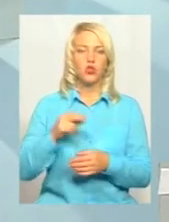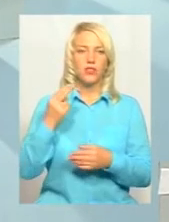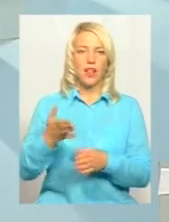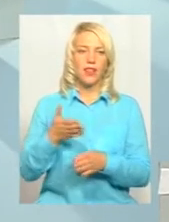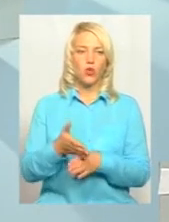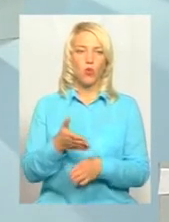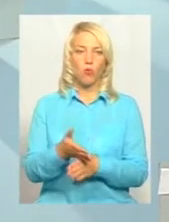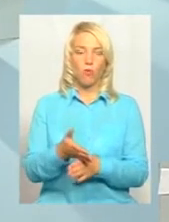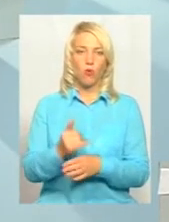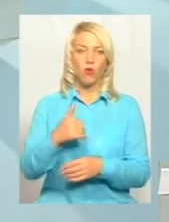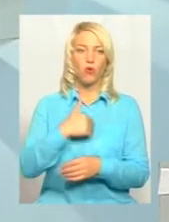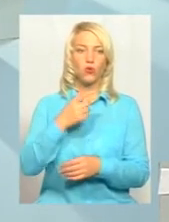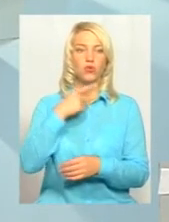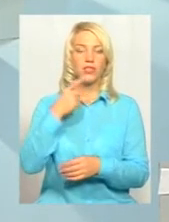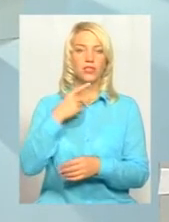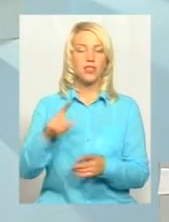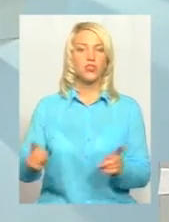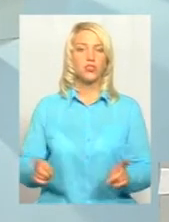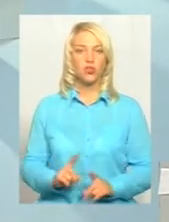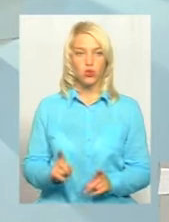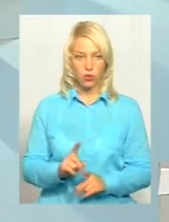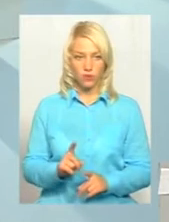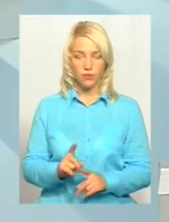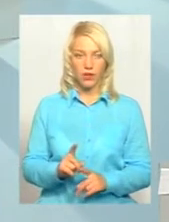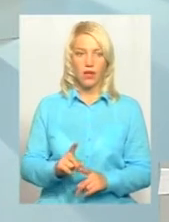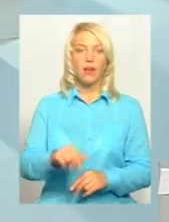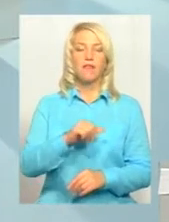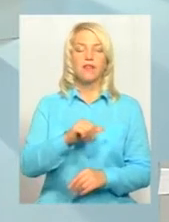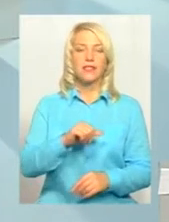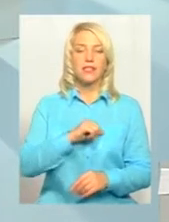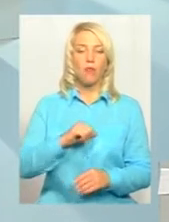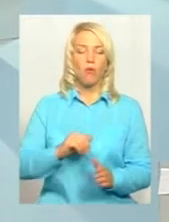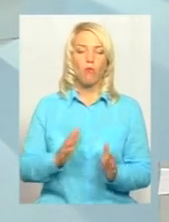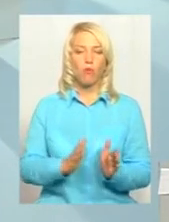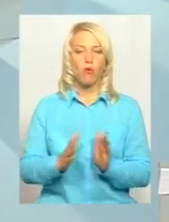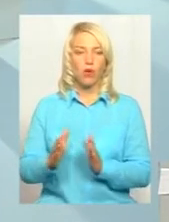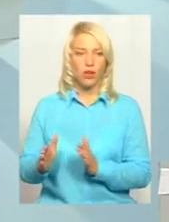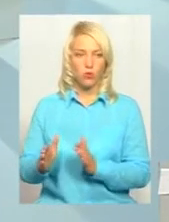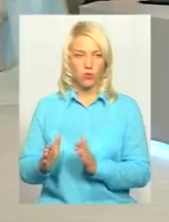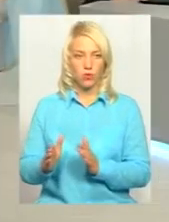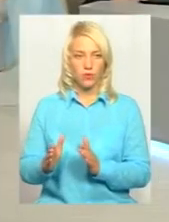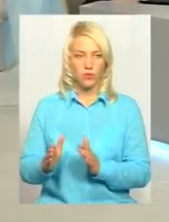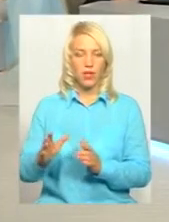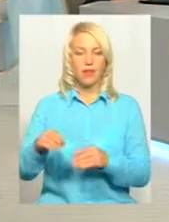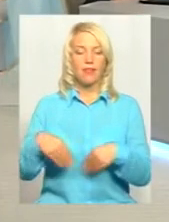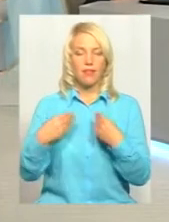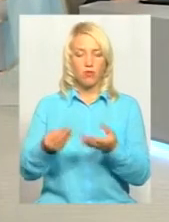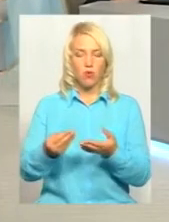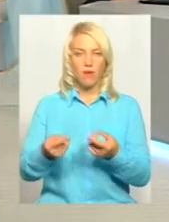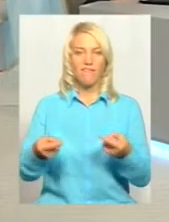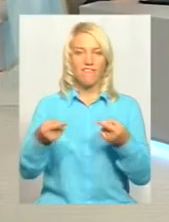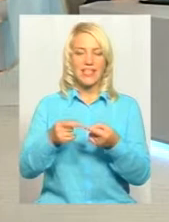допомоги. Я хочу зазначити, що в самому порядку дано визначення, що